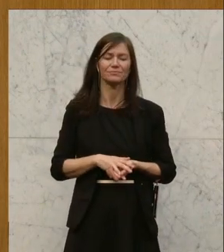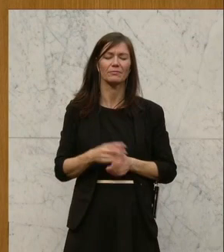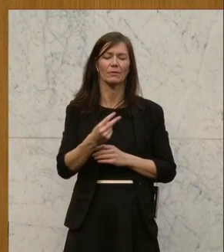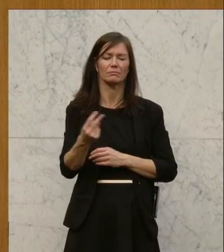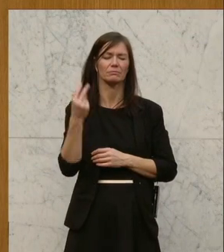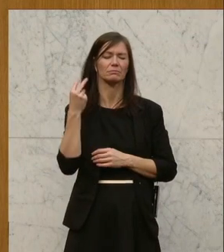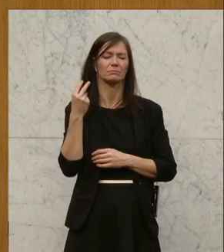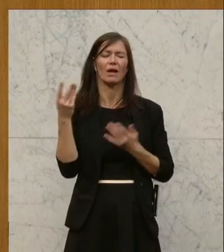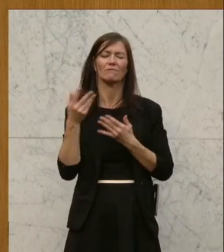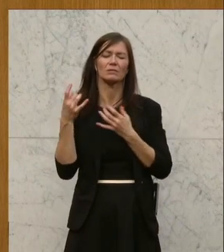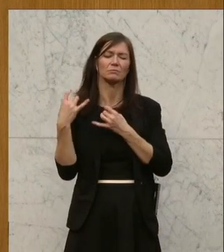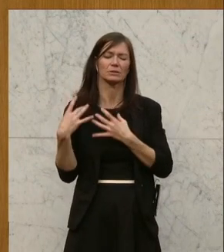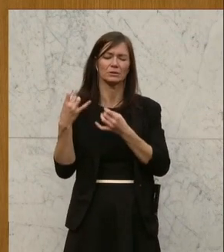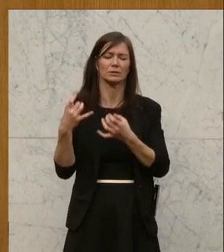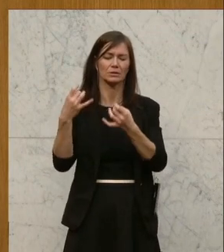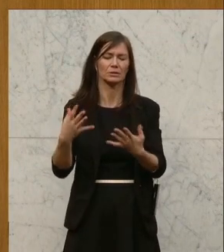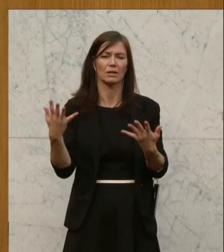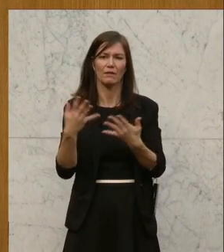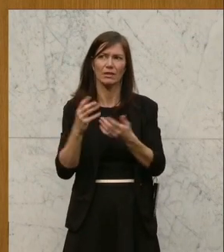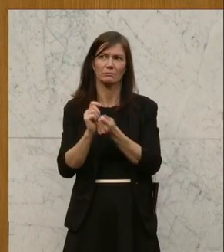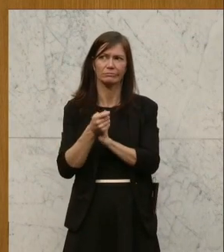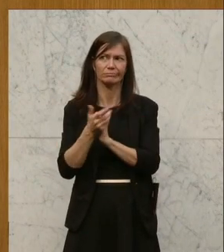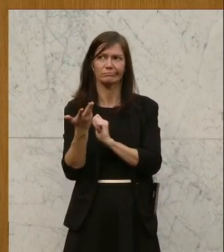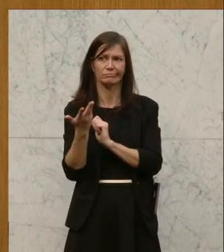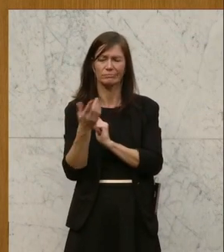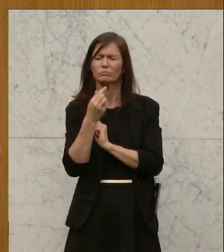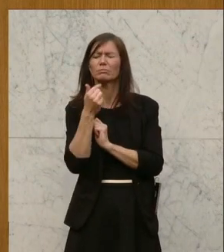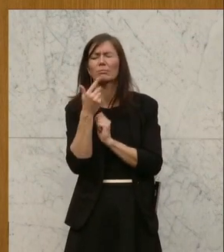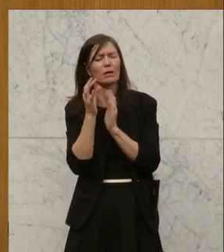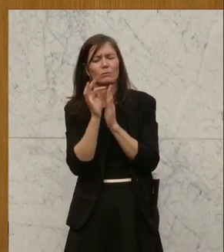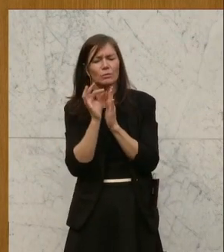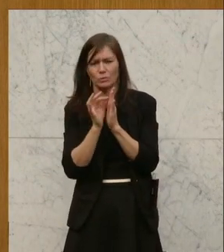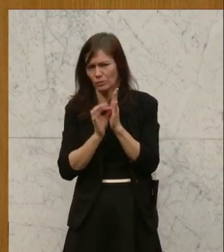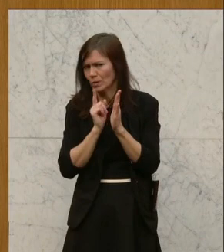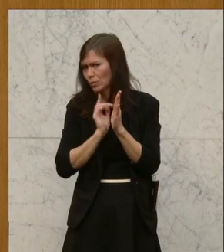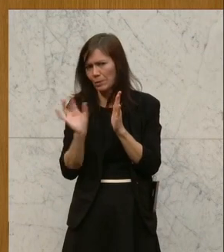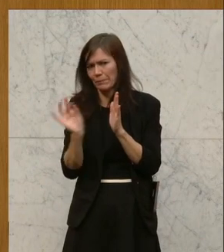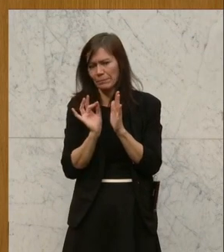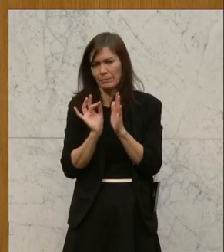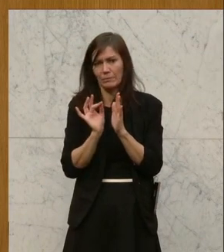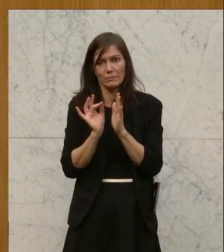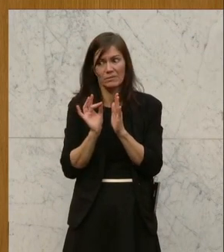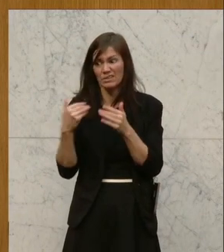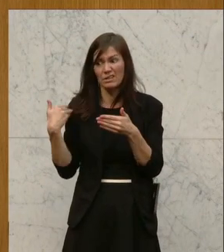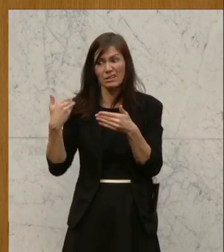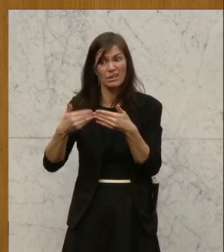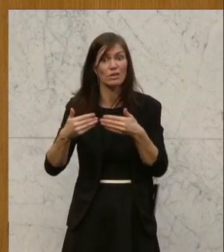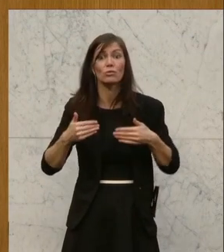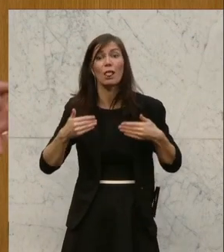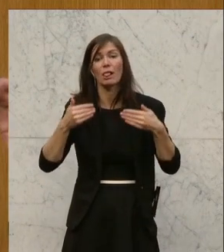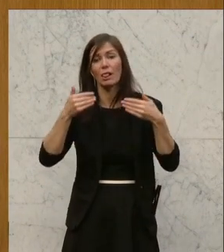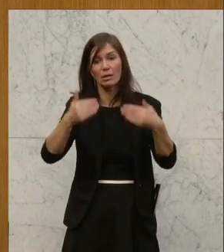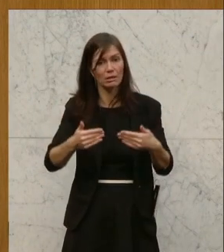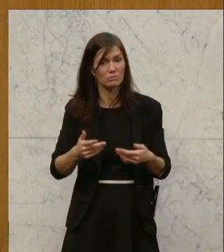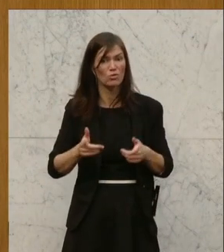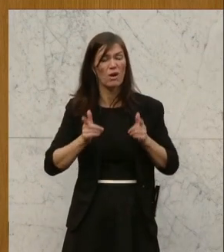der vergangenen Zeit passiert ist und ich will mich auf ein paar Punkte nur beschränken, dann muss man sagen, eigentlich geht es ja lang schon nichts weiter. Es hat in